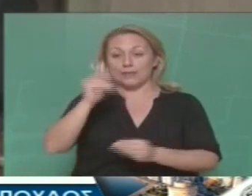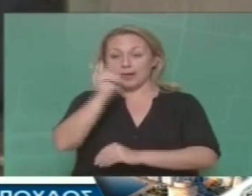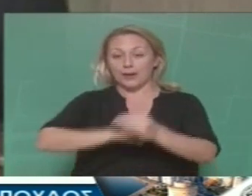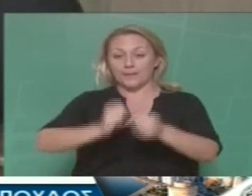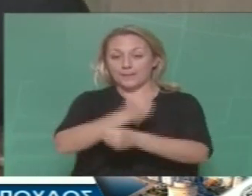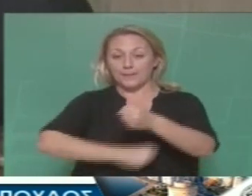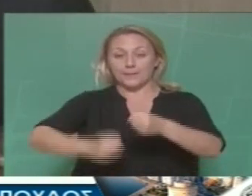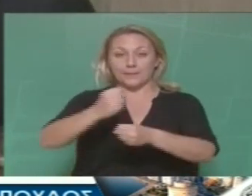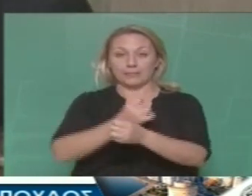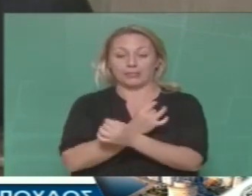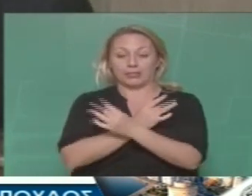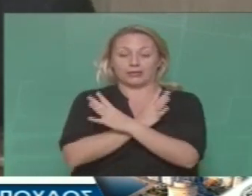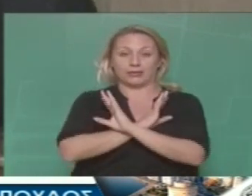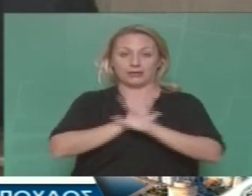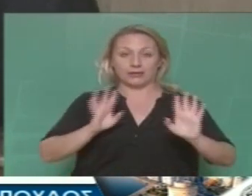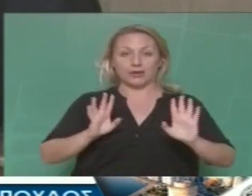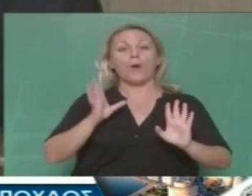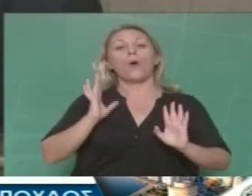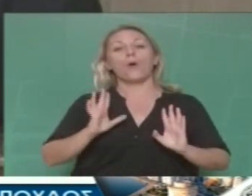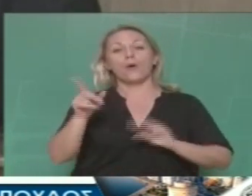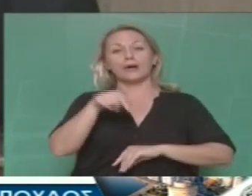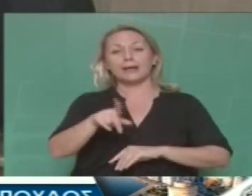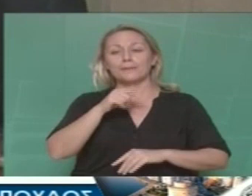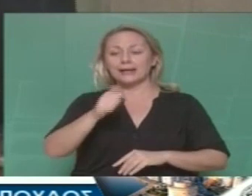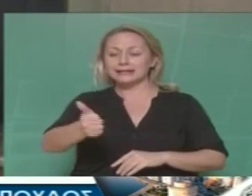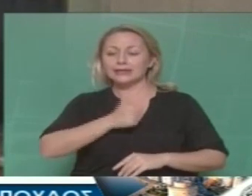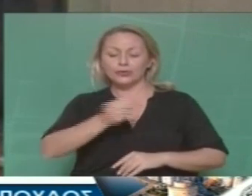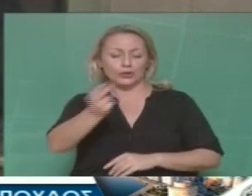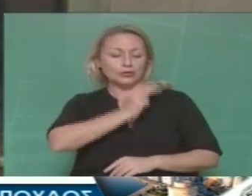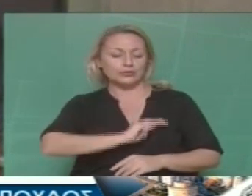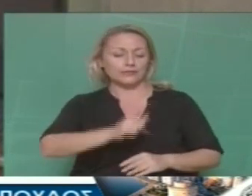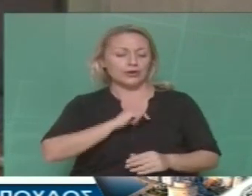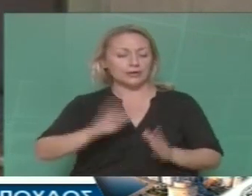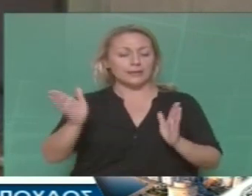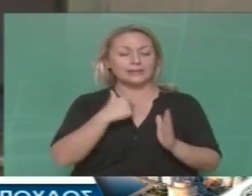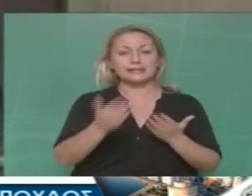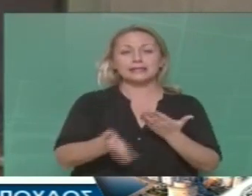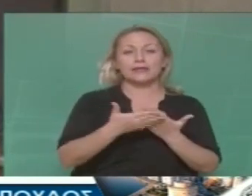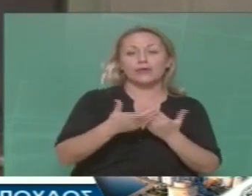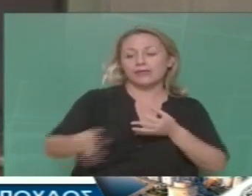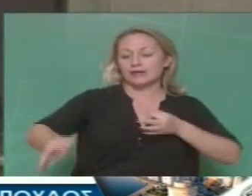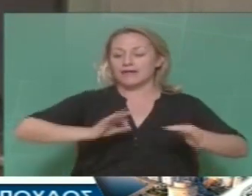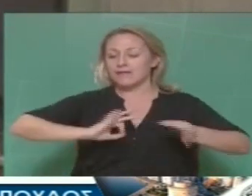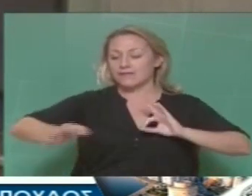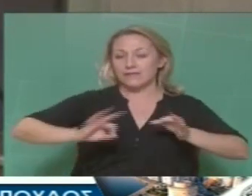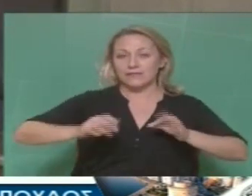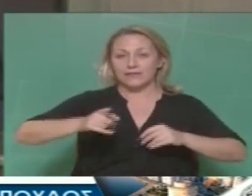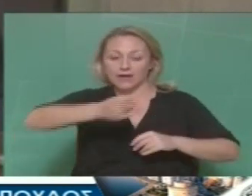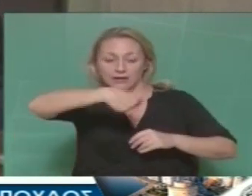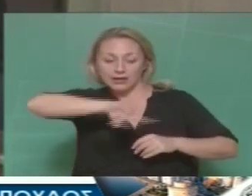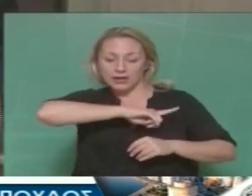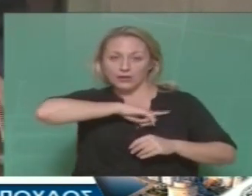Συμβούλου και να γίνετε ένας απλός τροχονόμος ιδιωτικών συμφερόντων και εργολάβων, οι οποίοι θα εσκύψουν ακόμα